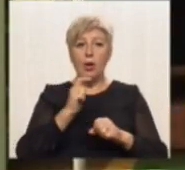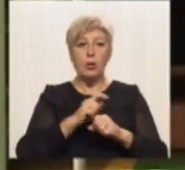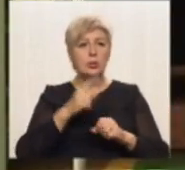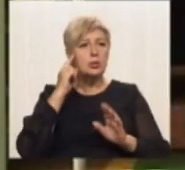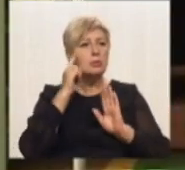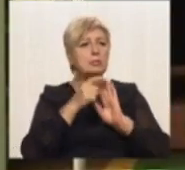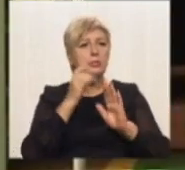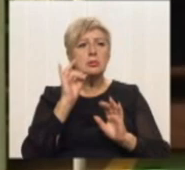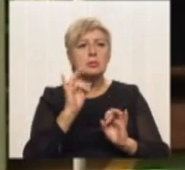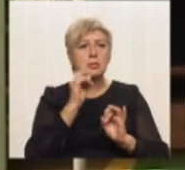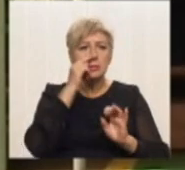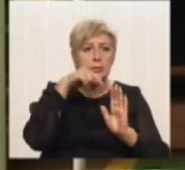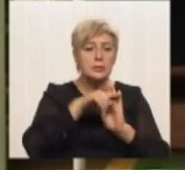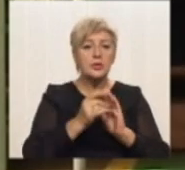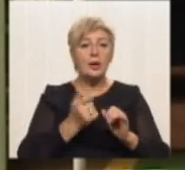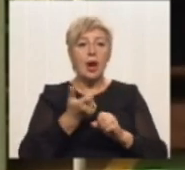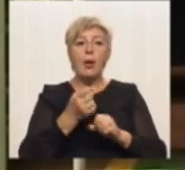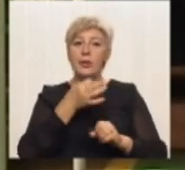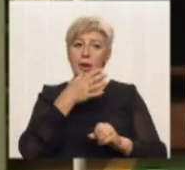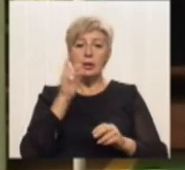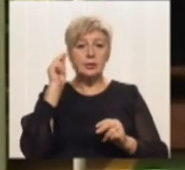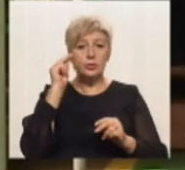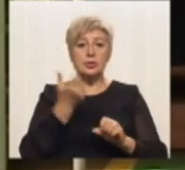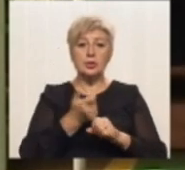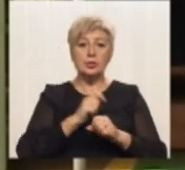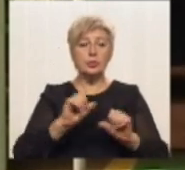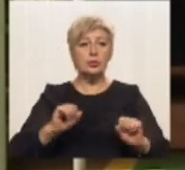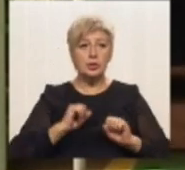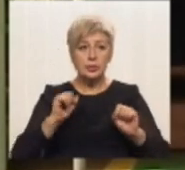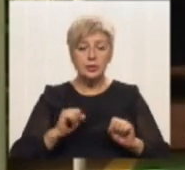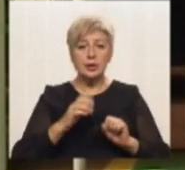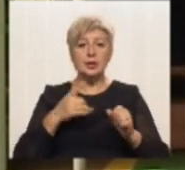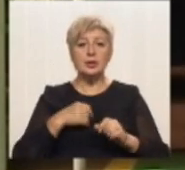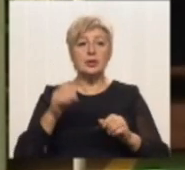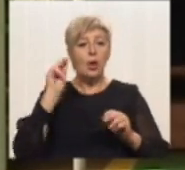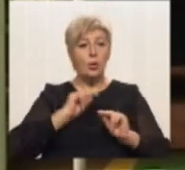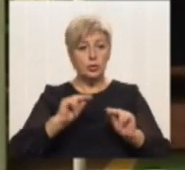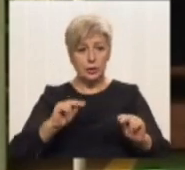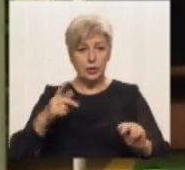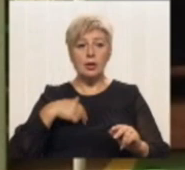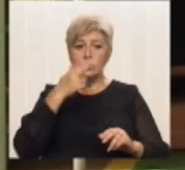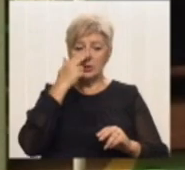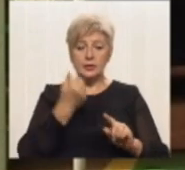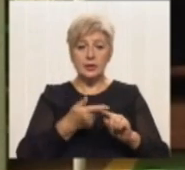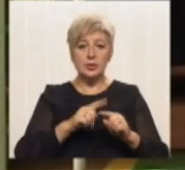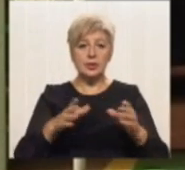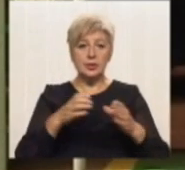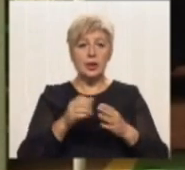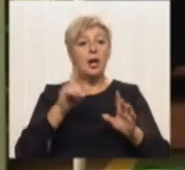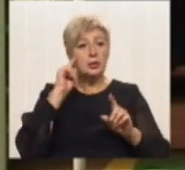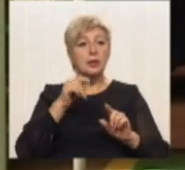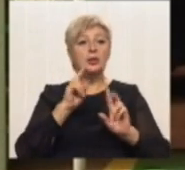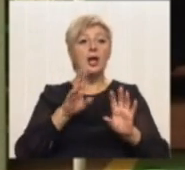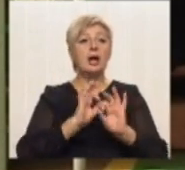допитливі. Їм подобається навчатися. Вони дуже стараються. У нас всі вчителі вже звикли до цієї групи. Вони знають, як подавати матеріал, щоб їм було